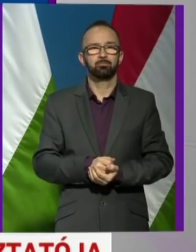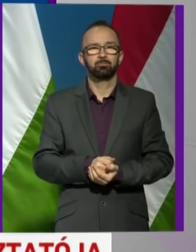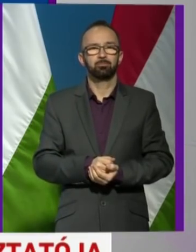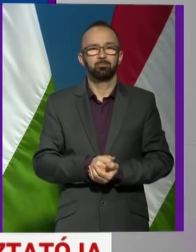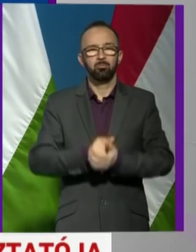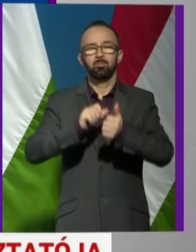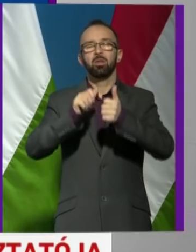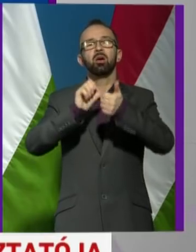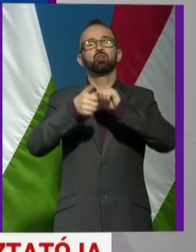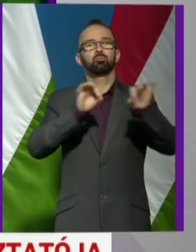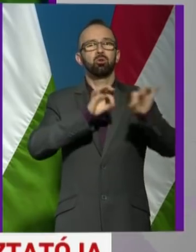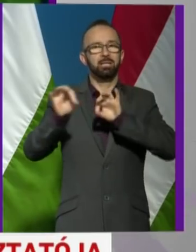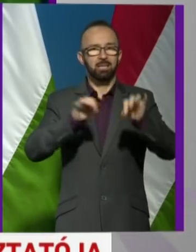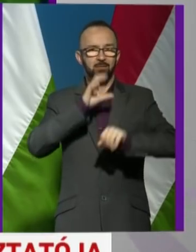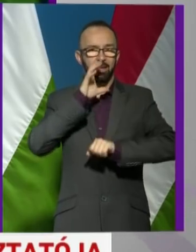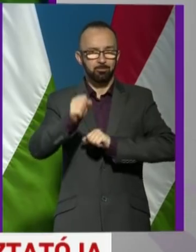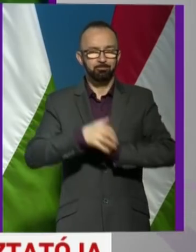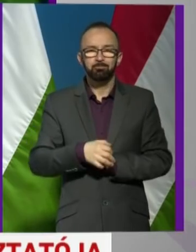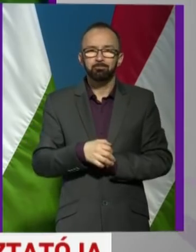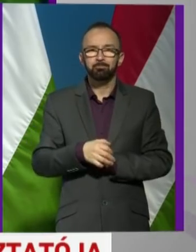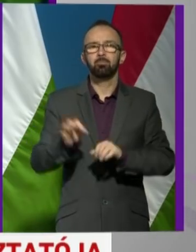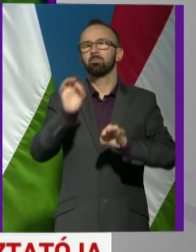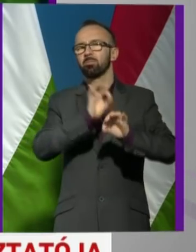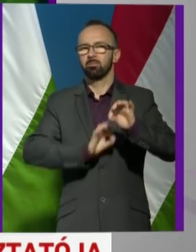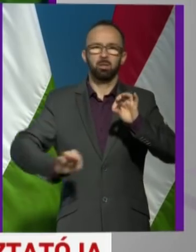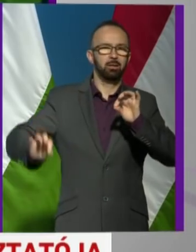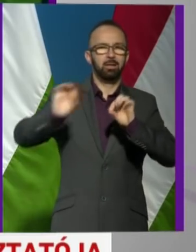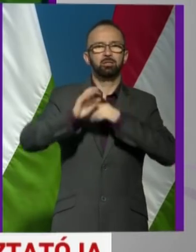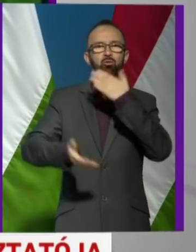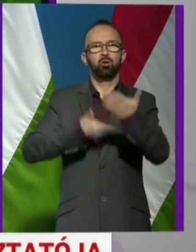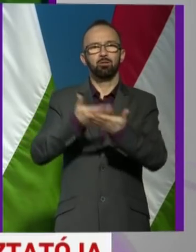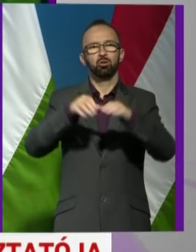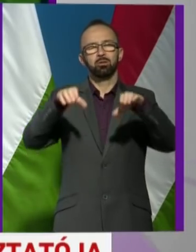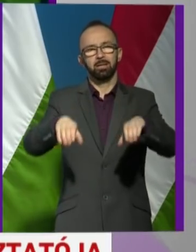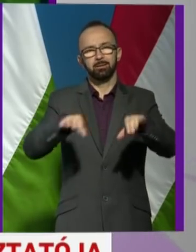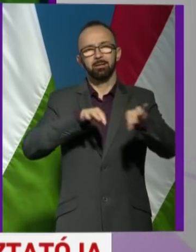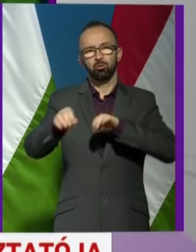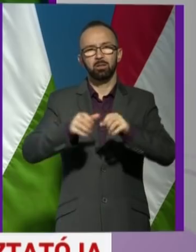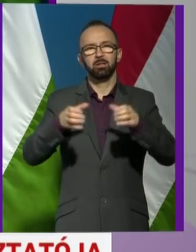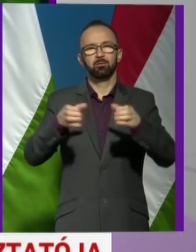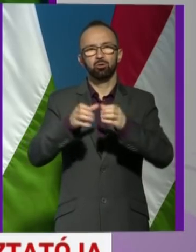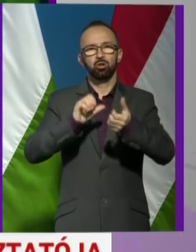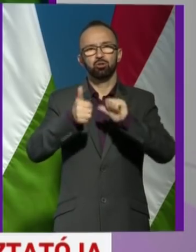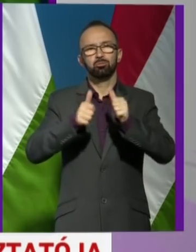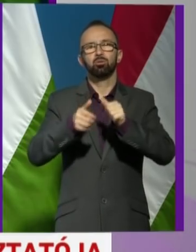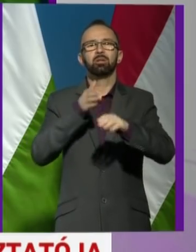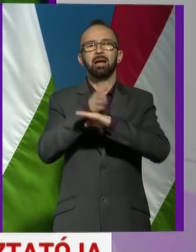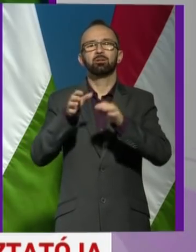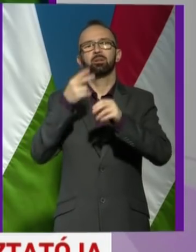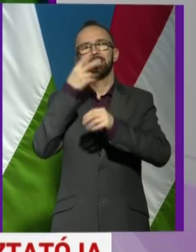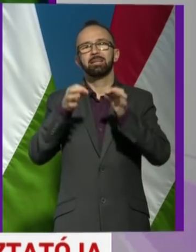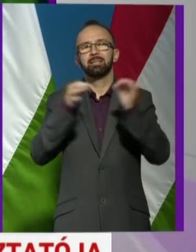A sportrendezvények kapcsán egy teljes körű javaslatot tett az operatív törcs sportágra tekintet nélkül,